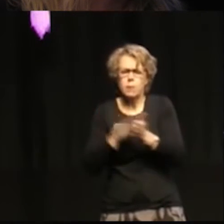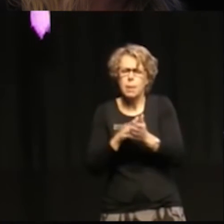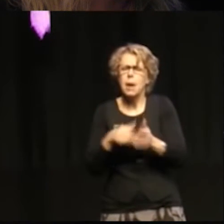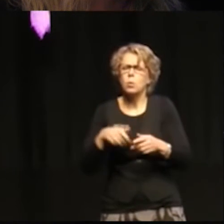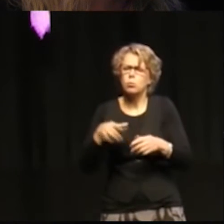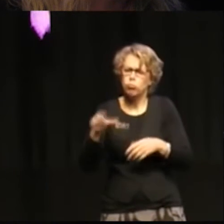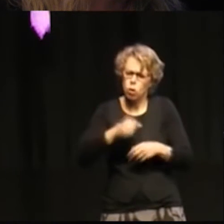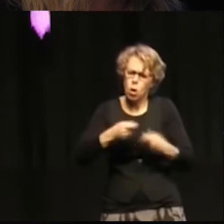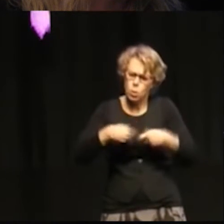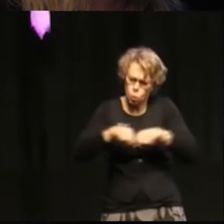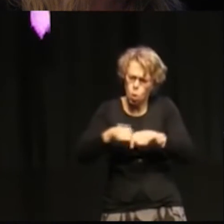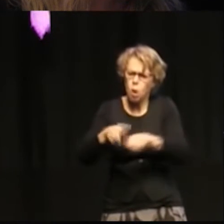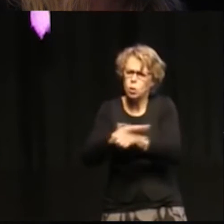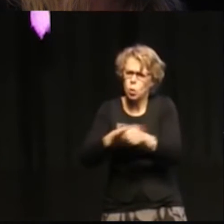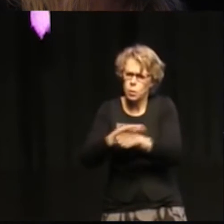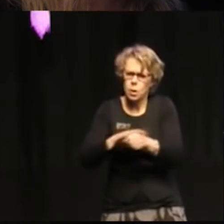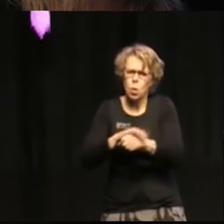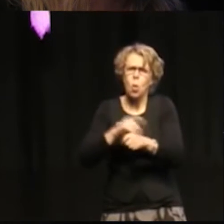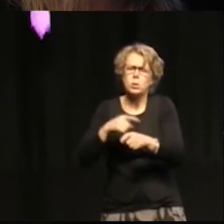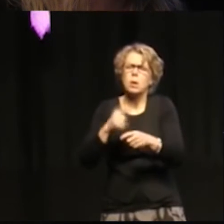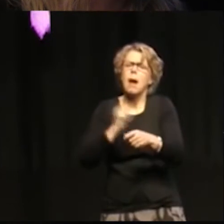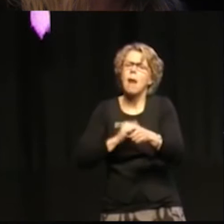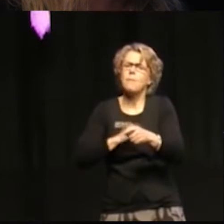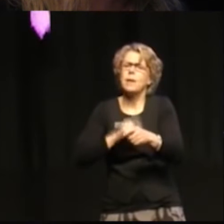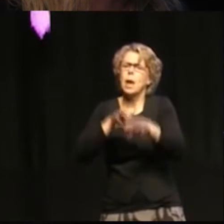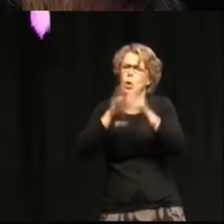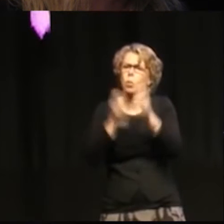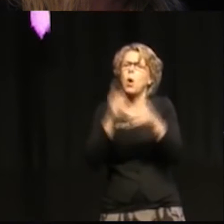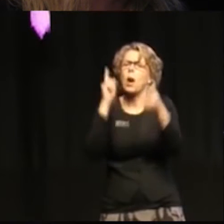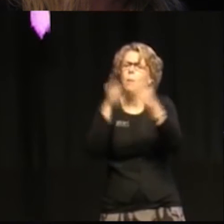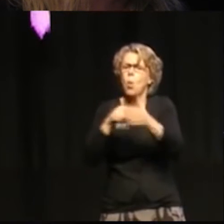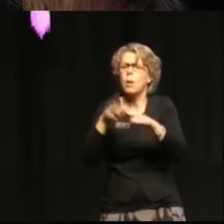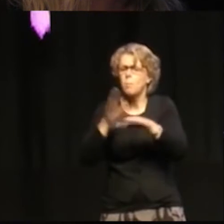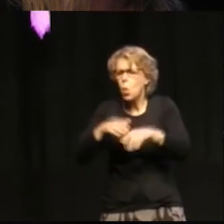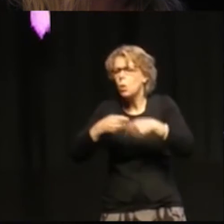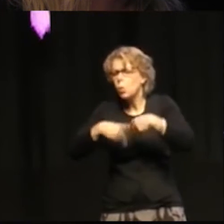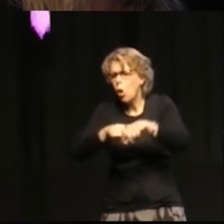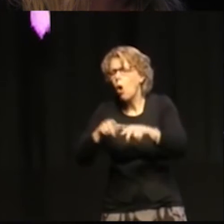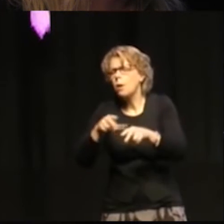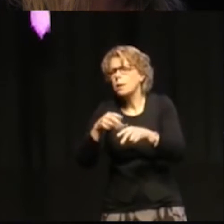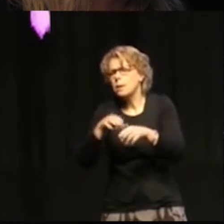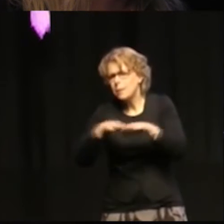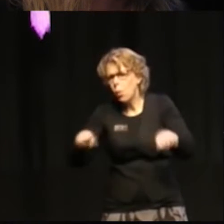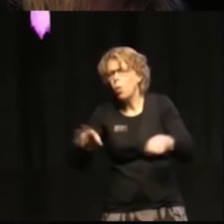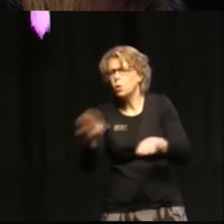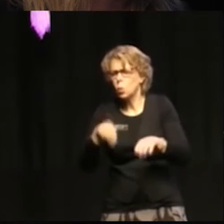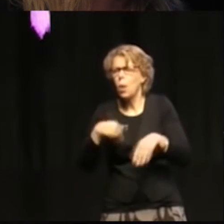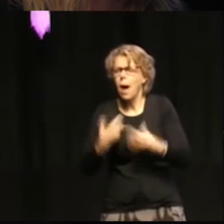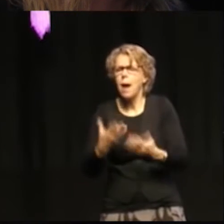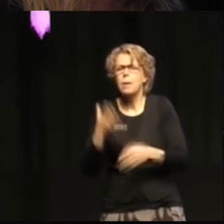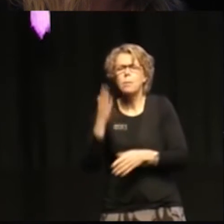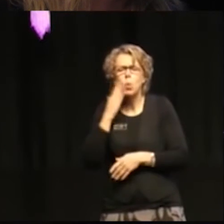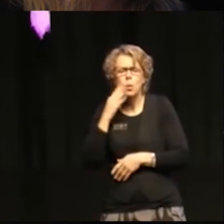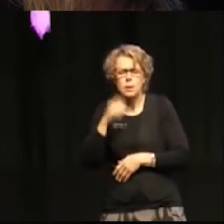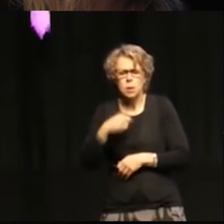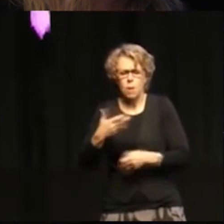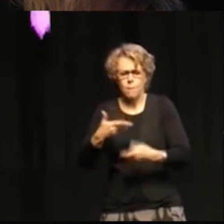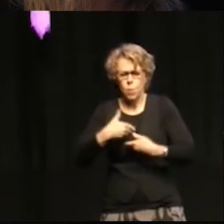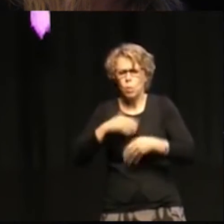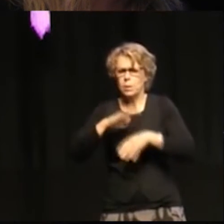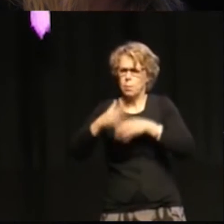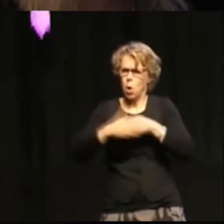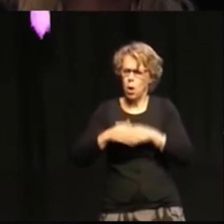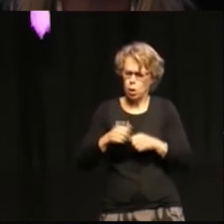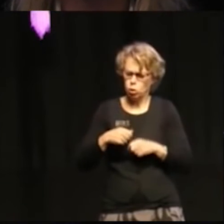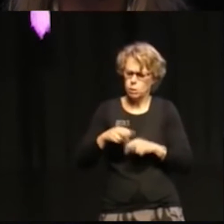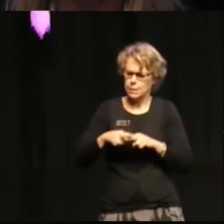lokalt område och bryta ner de globala målen, det är ju då att de boende ska liksom återfå det här känslan av stolthet för sitt